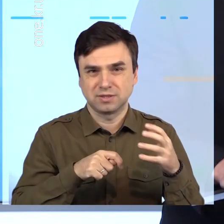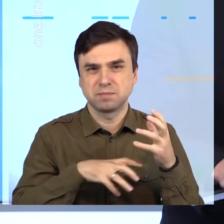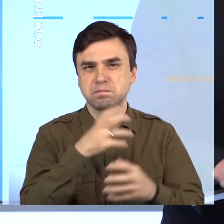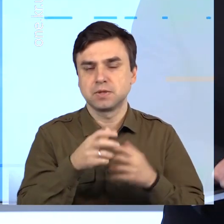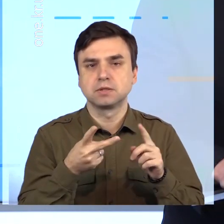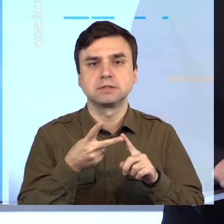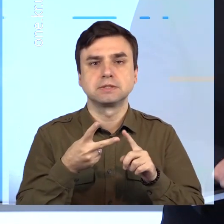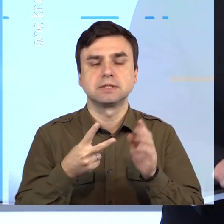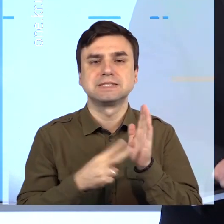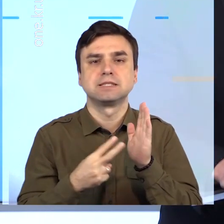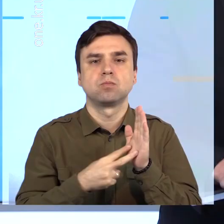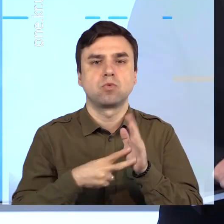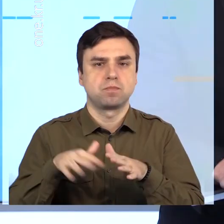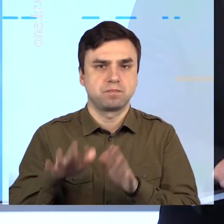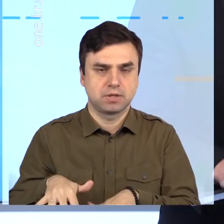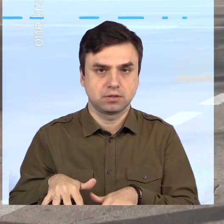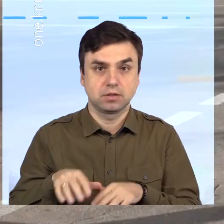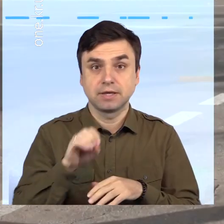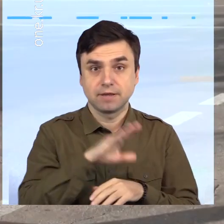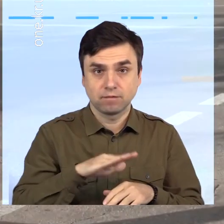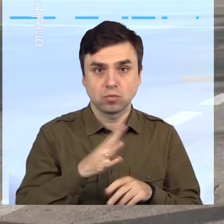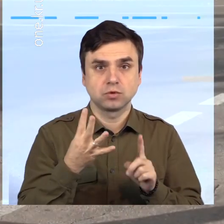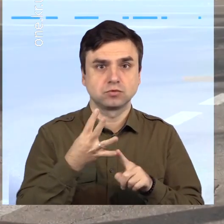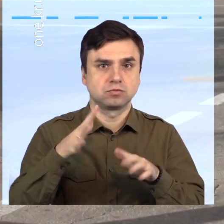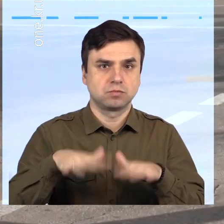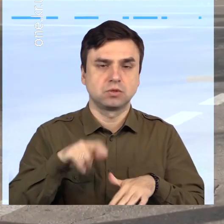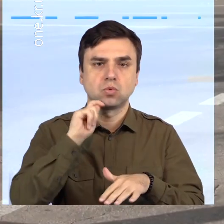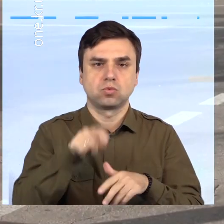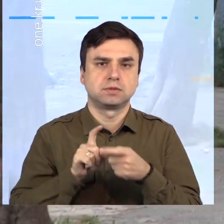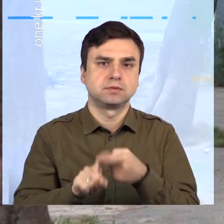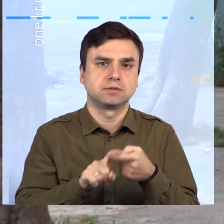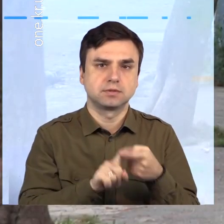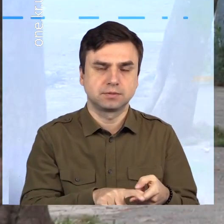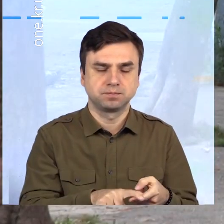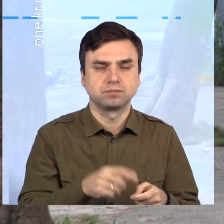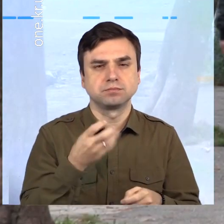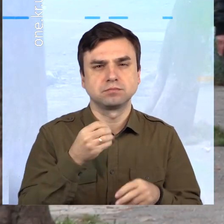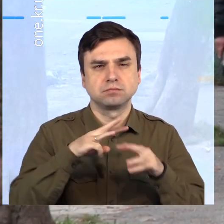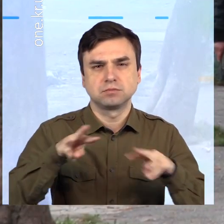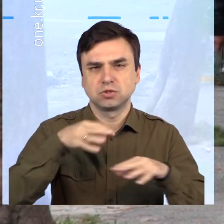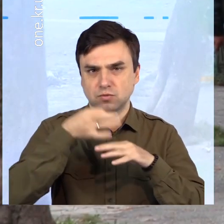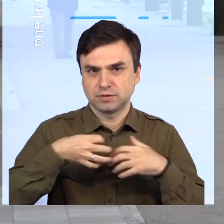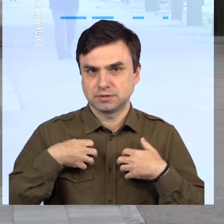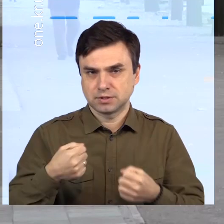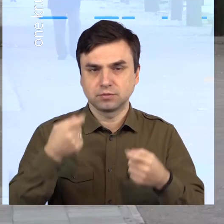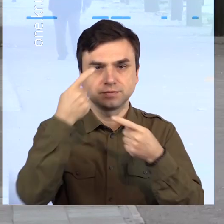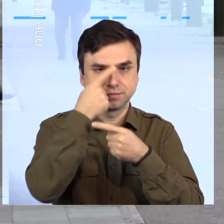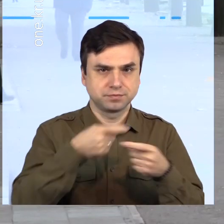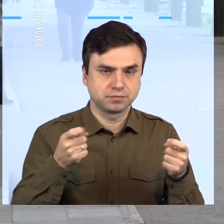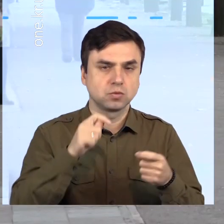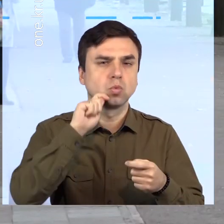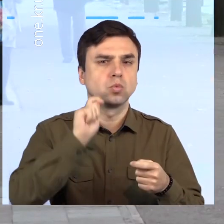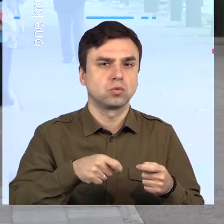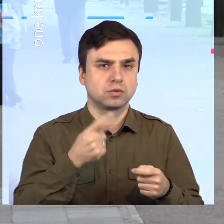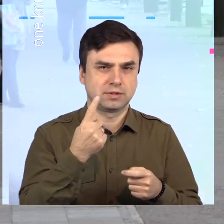у світі та четверте серед країн Європи. Крім цього, як повідомляють у МОЗ, за попередні 24 години в